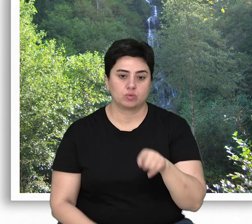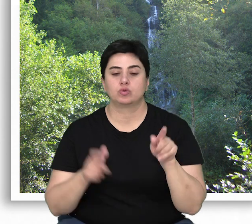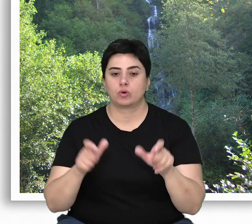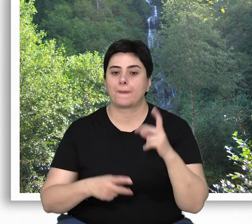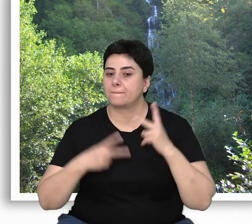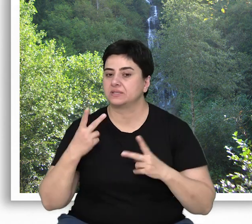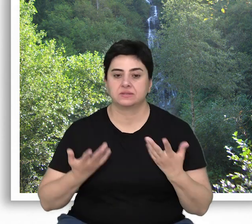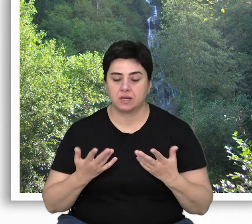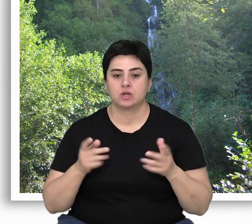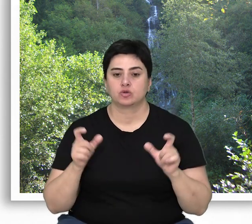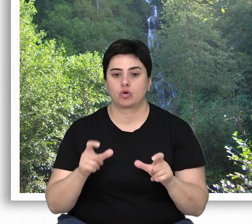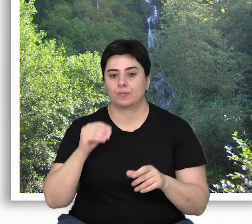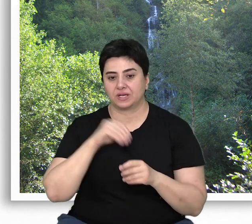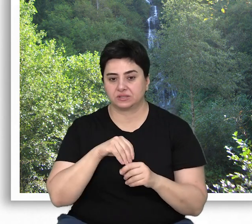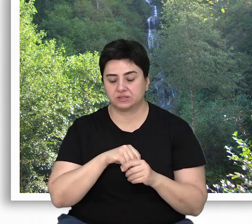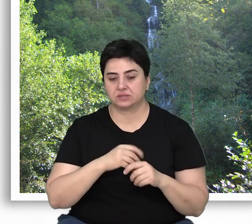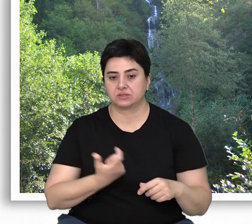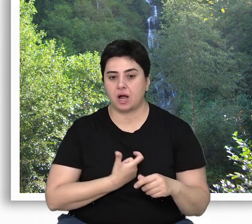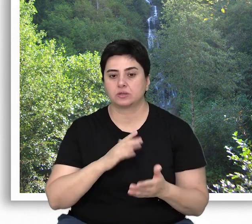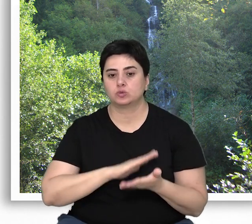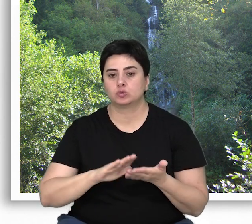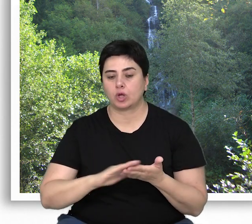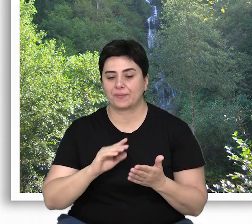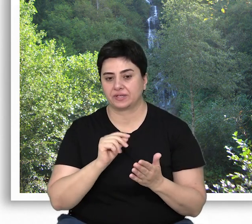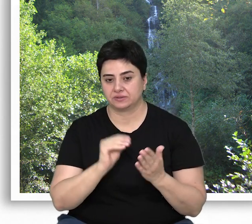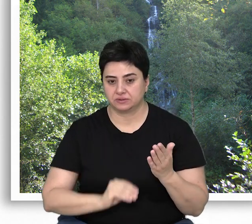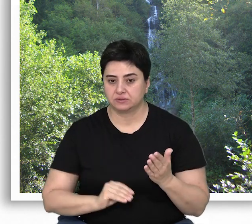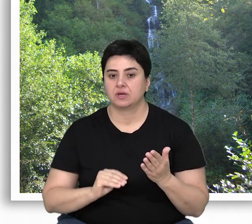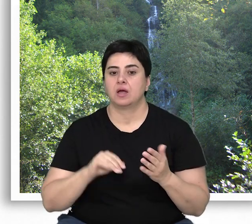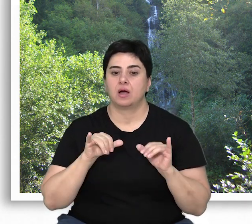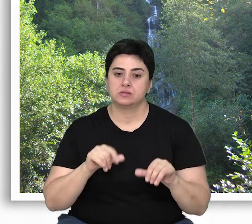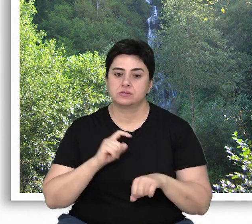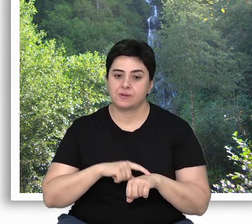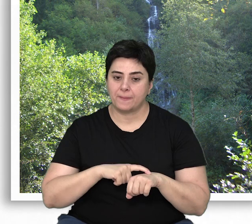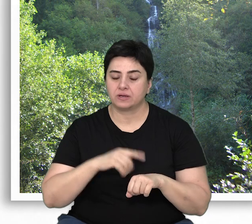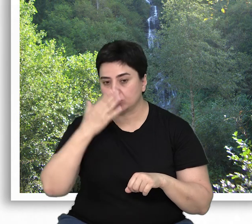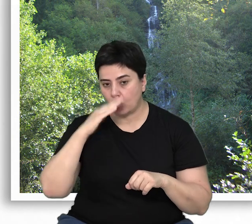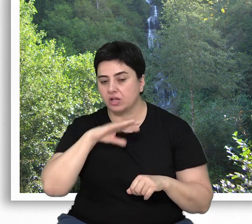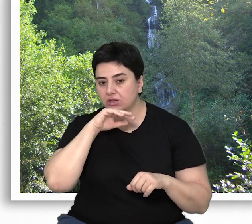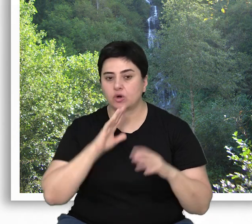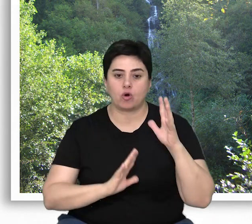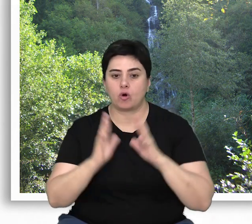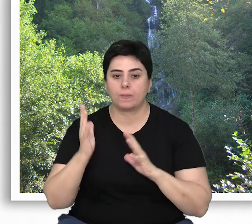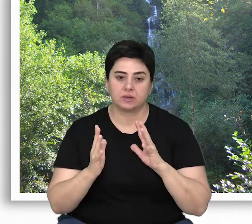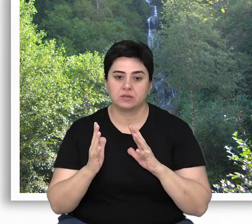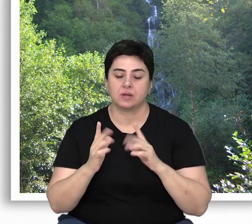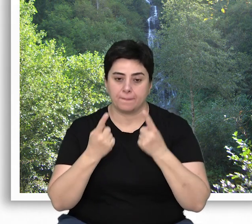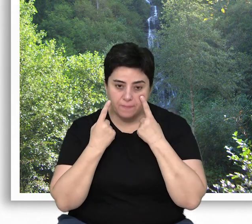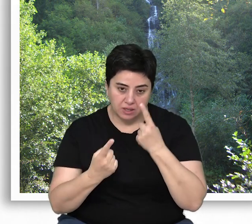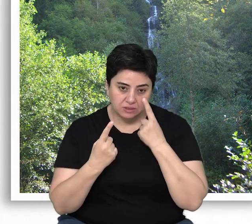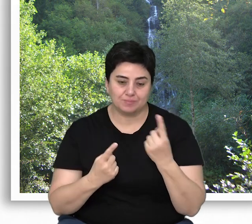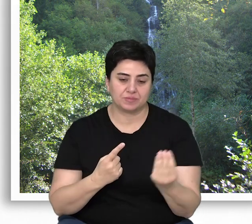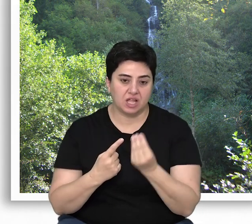Bu önlemlerin bazıları koruma altına almak için yasal düzenlemeler yapmak olurken, bazıları da doğal yaşlı ormanları